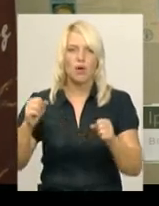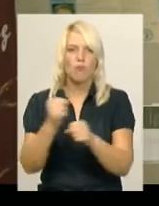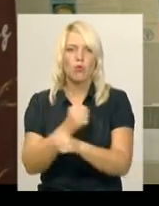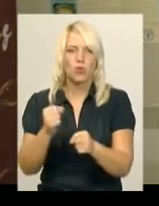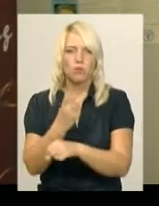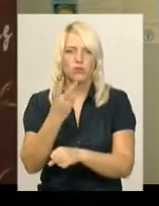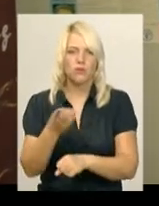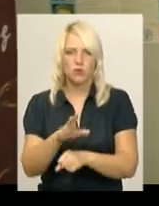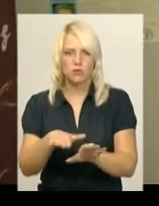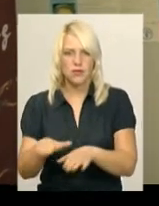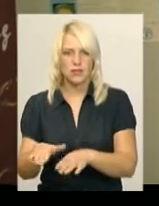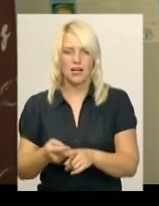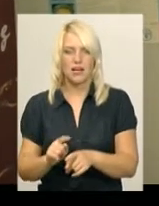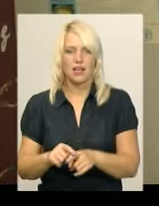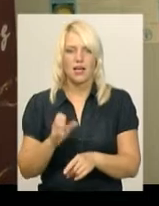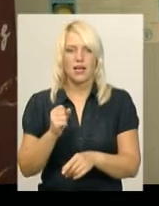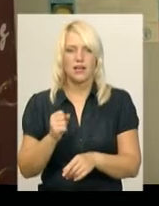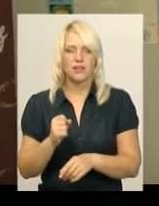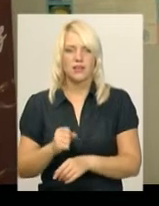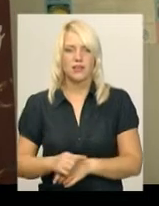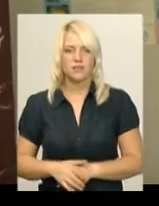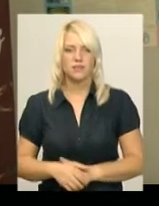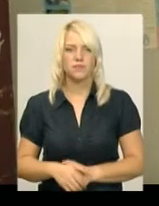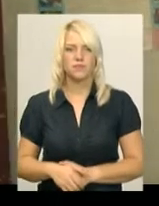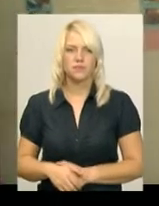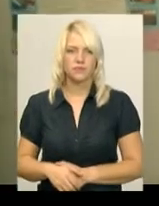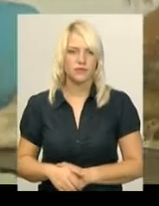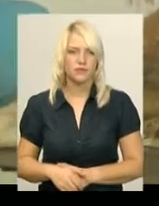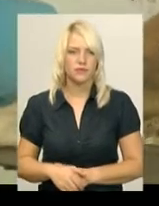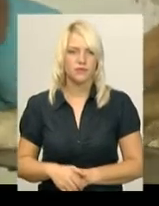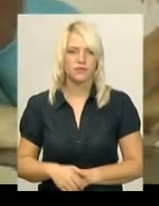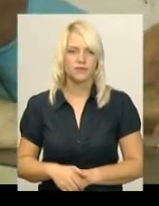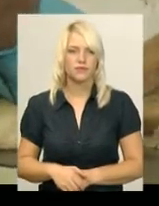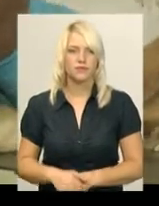ну, в принципі, ще й півометра ще в неї. Кажуть, десь суцики є.